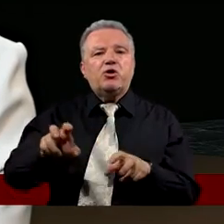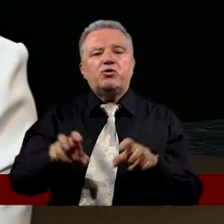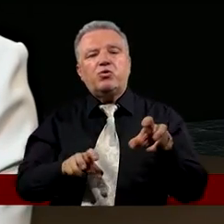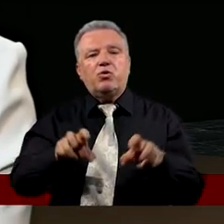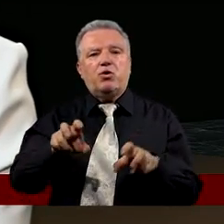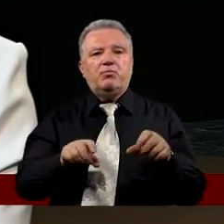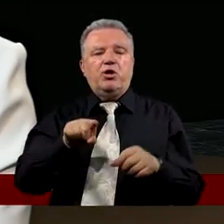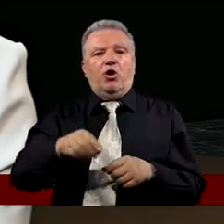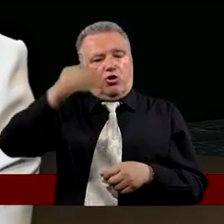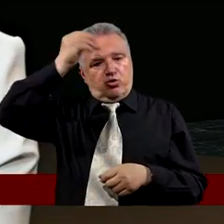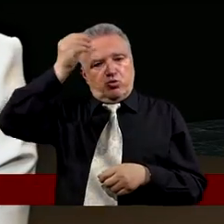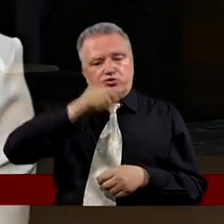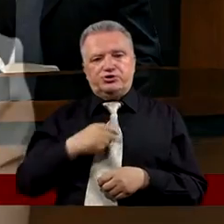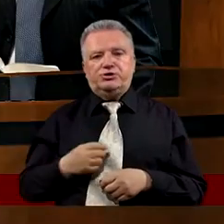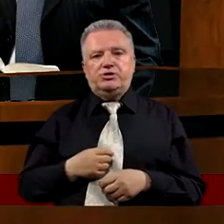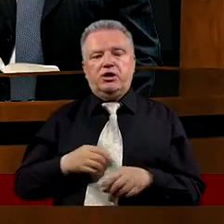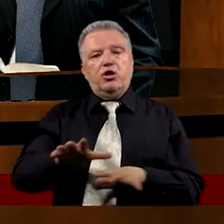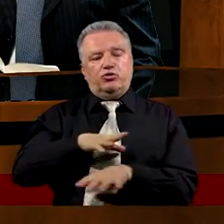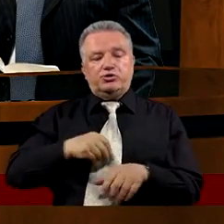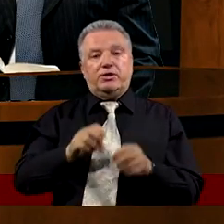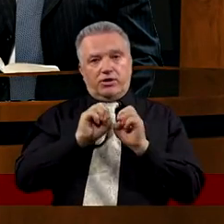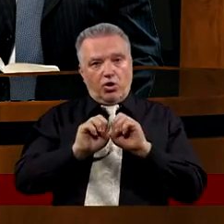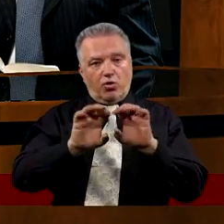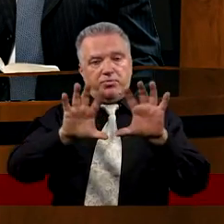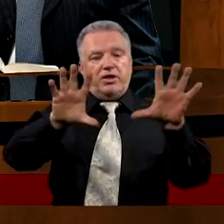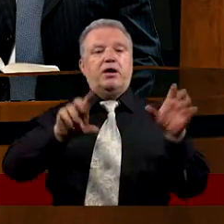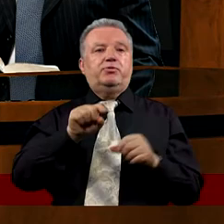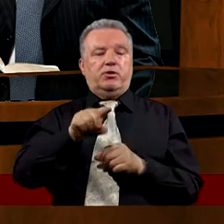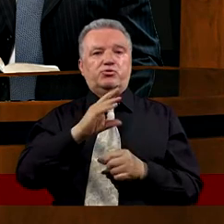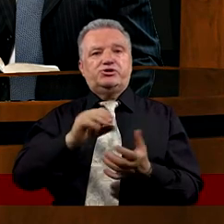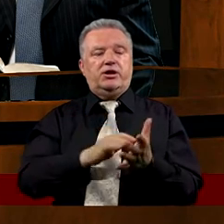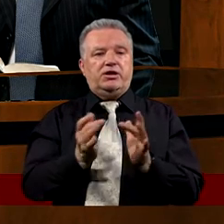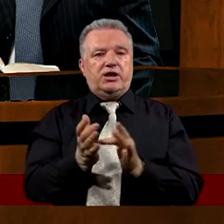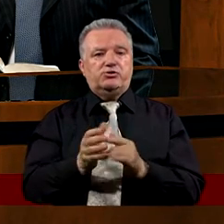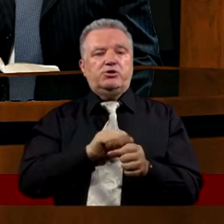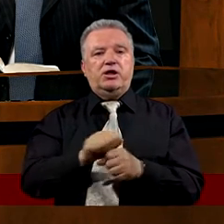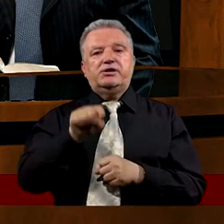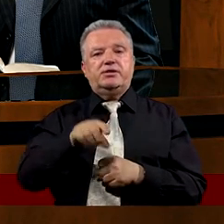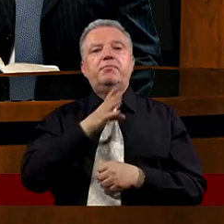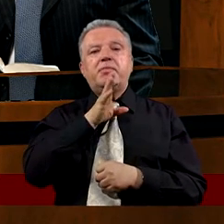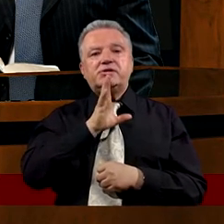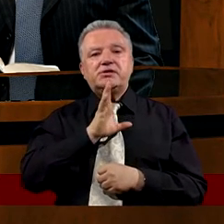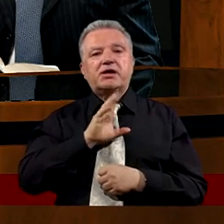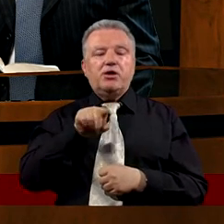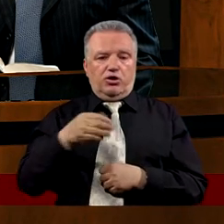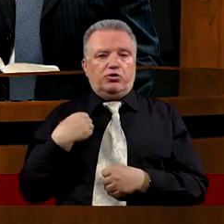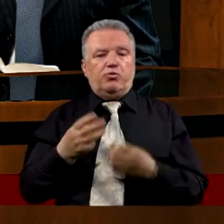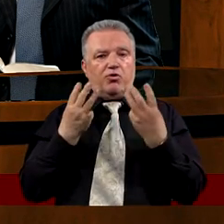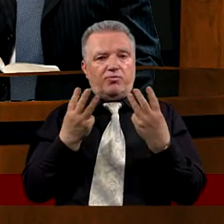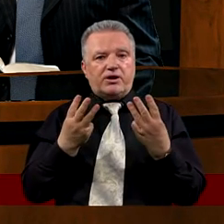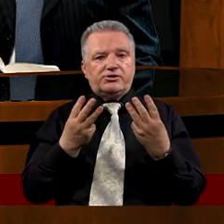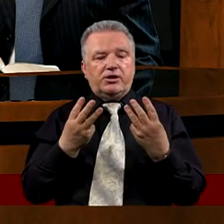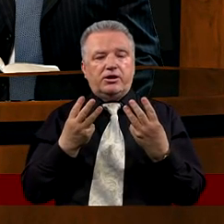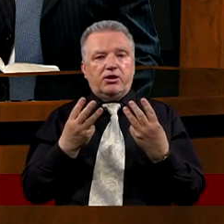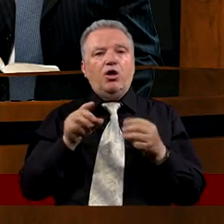swojej wierze On się dopiero uczy Choć to, że Duch Święty mu objawił Że Chrystus jest tym Mesjaszem To było bardzo